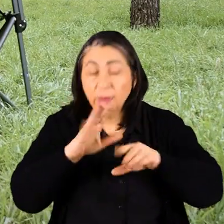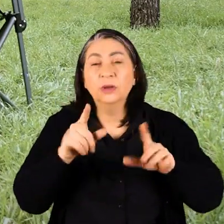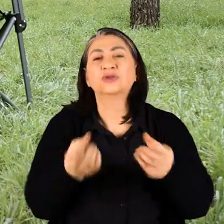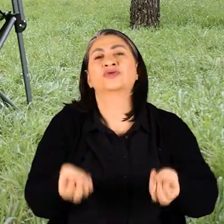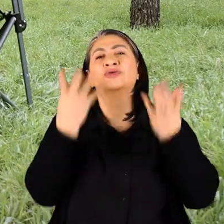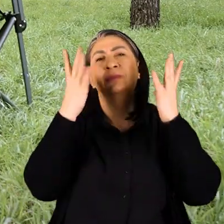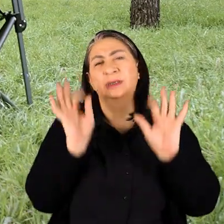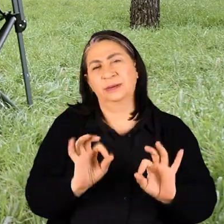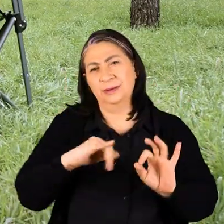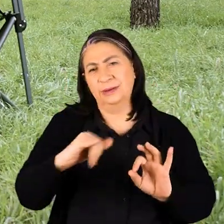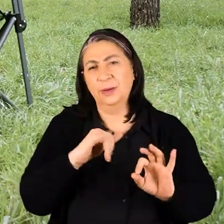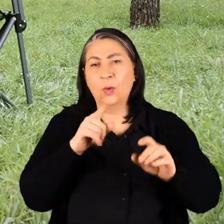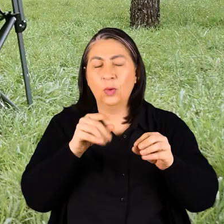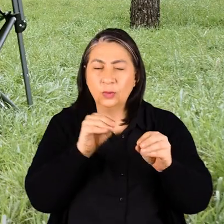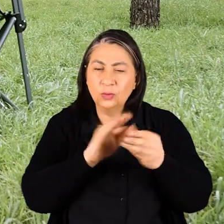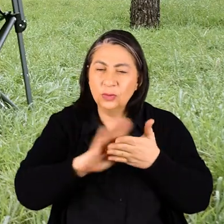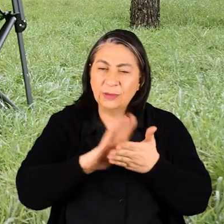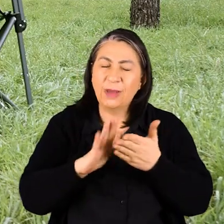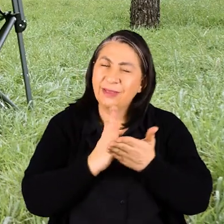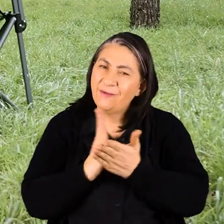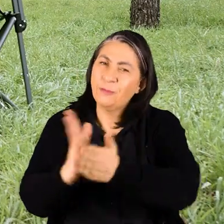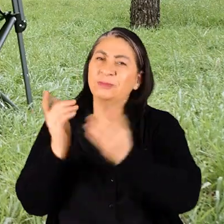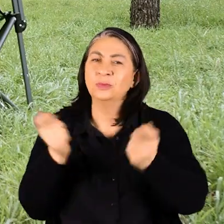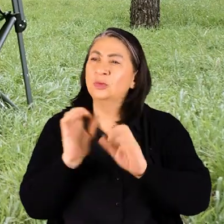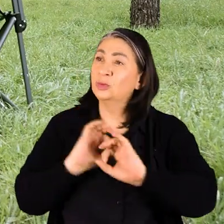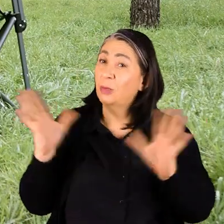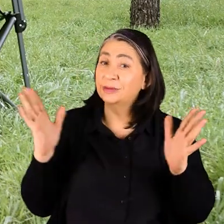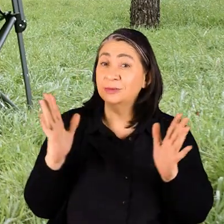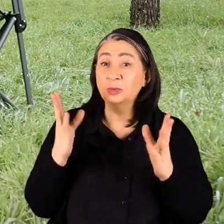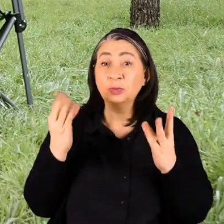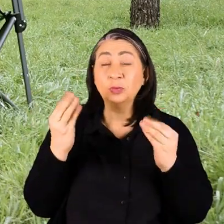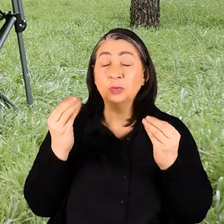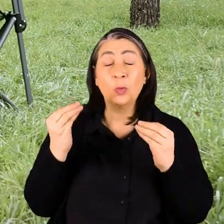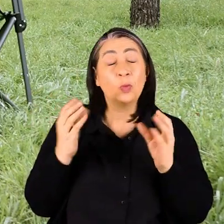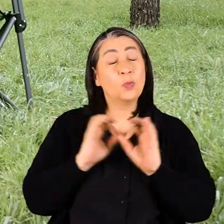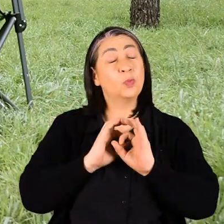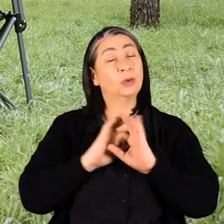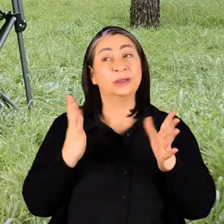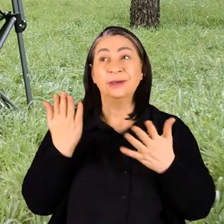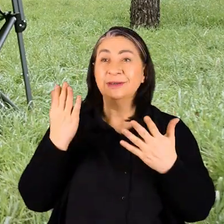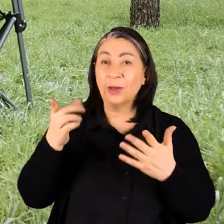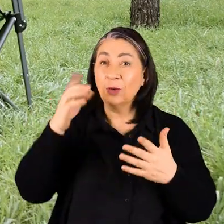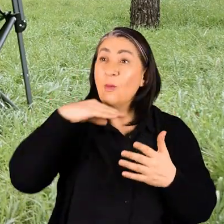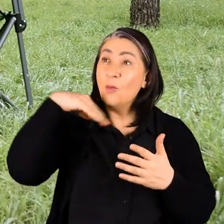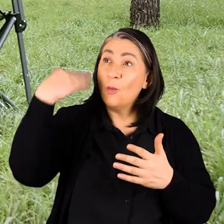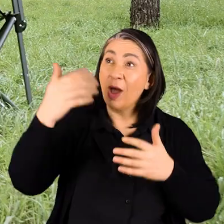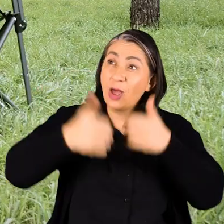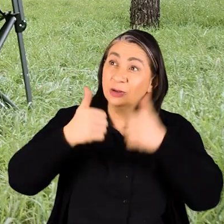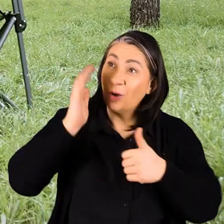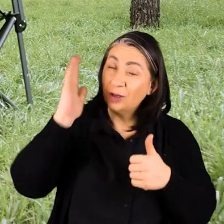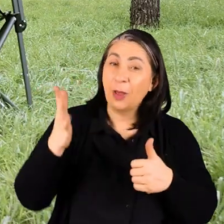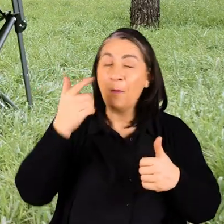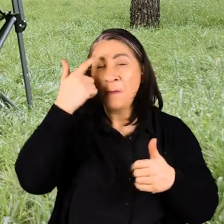da çıkartacağız Bir yandan da onu ilerletmeye çalışıyorum Süpersin valla dostum gerçekten çok yönlülük bu işte Yani sen şimdi yurt dışında yarışlara